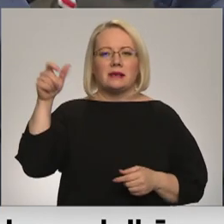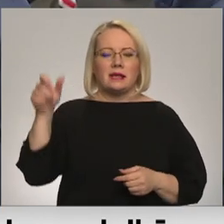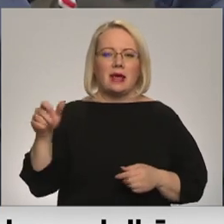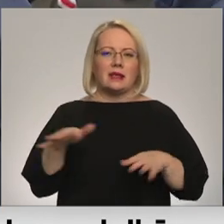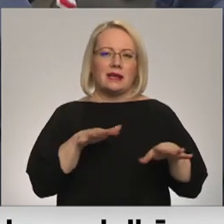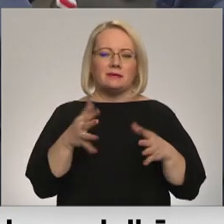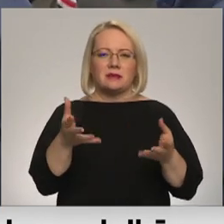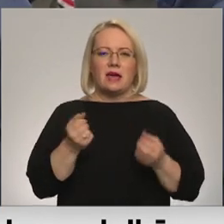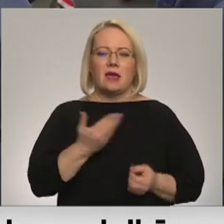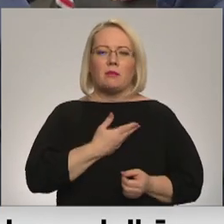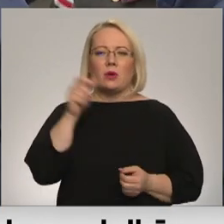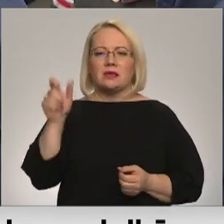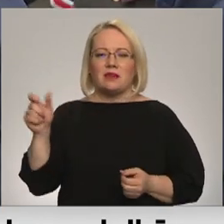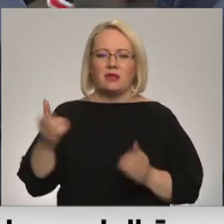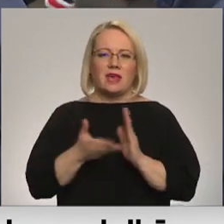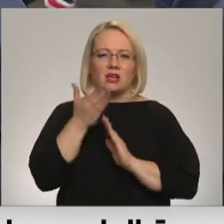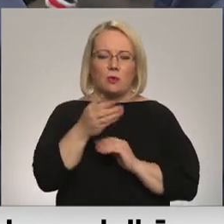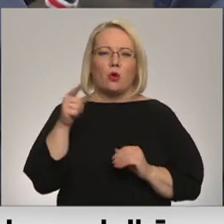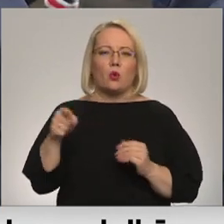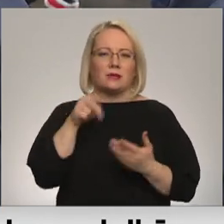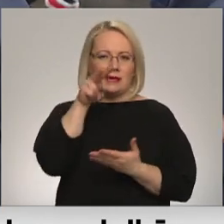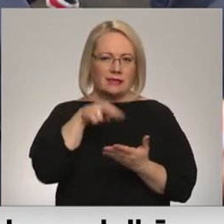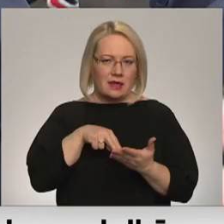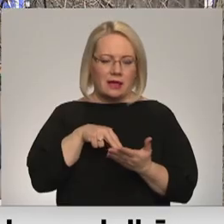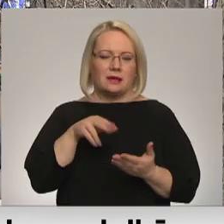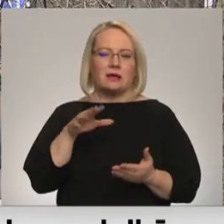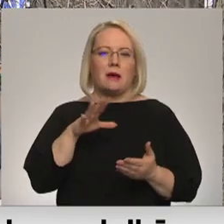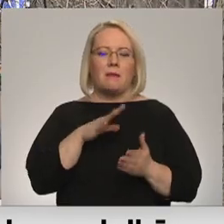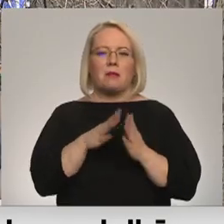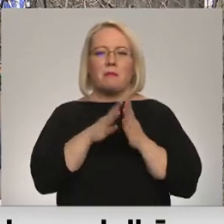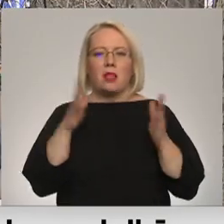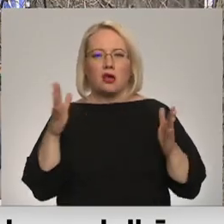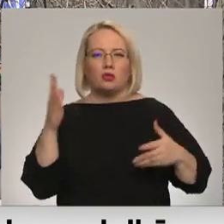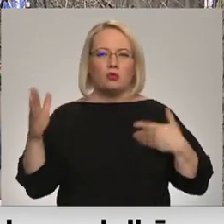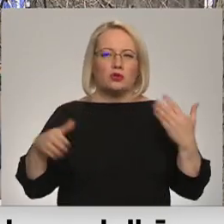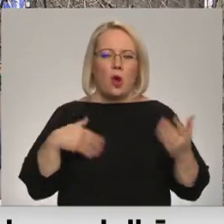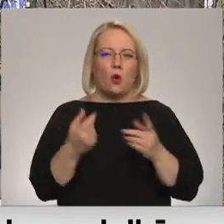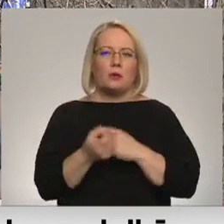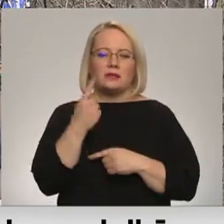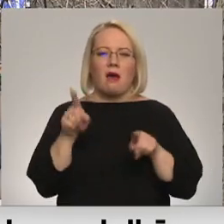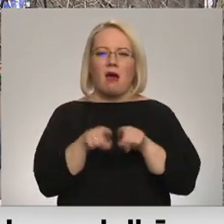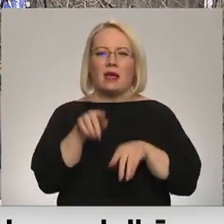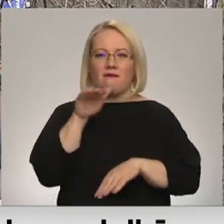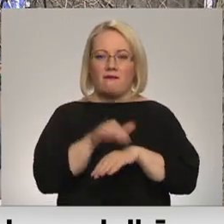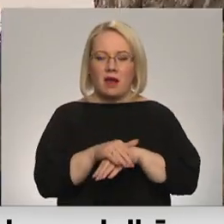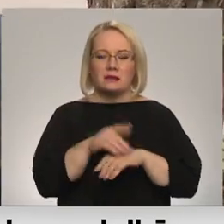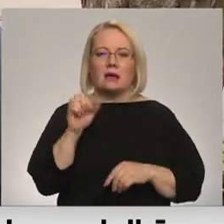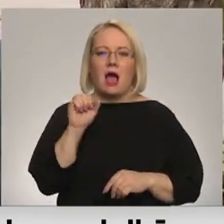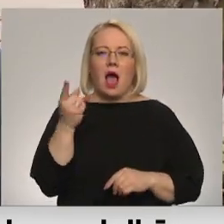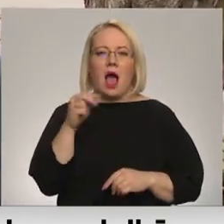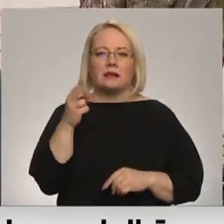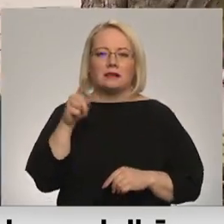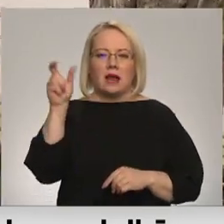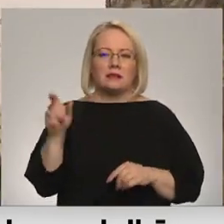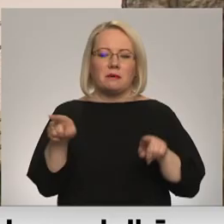saņemti vairāk iedzīvotā iesniegumu un ietikšot izskatīti. Tikamēr plašu rezonansu sabiedrībā aizraisīja arī fakts, ka Gunāra Astris brālis